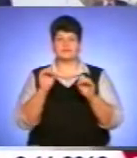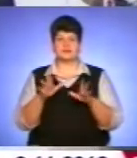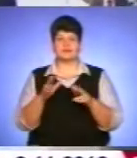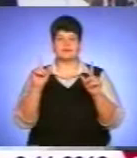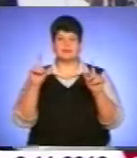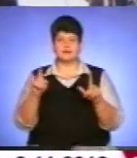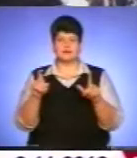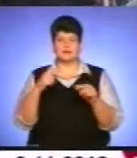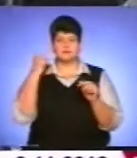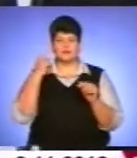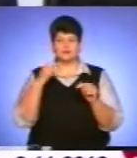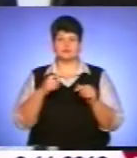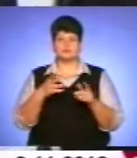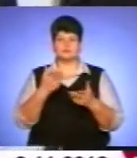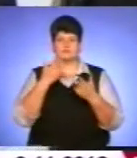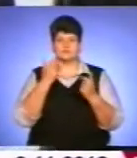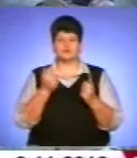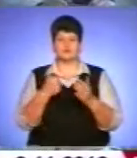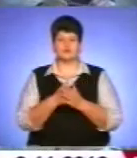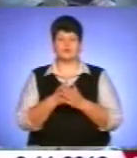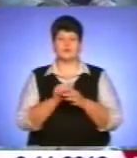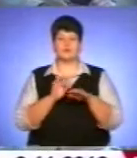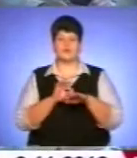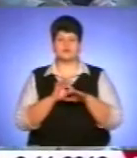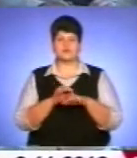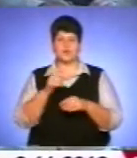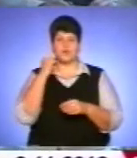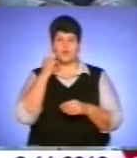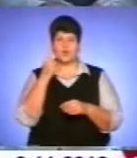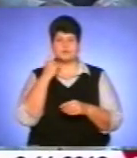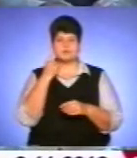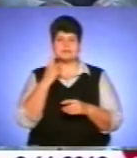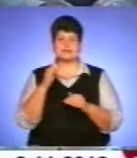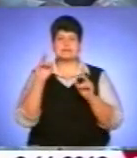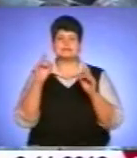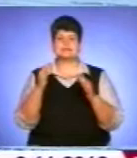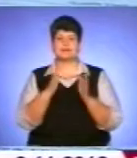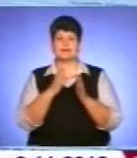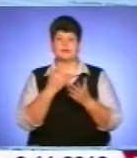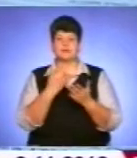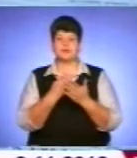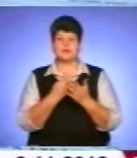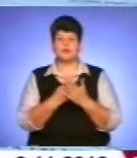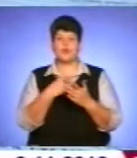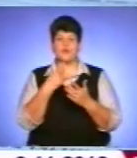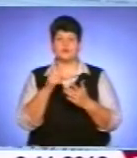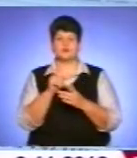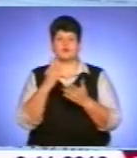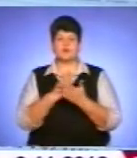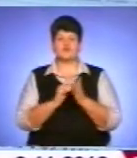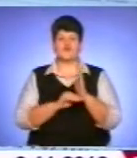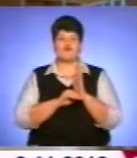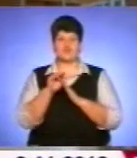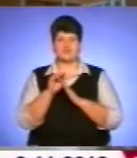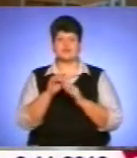психологічно налаштовані на проходження незалежного оцінювання. За статистикою, абітурієнти, які пройшли пробне оцінювання, мають вищі результати